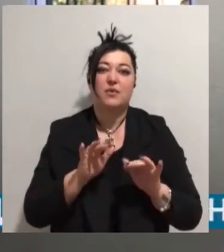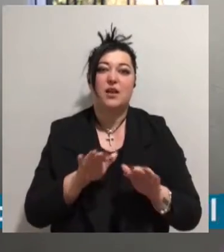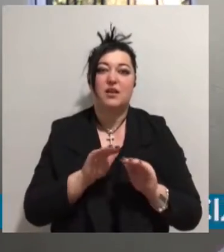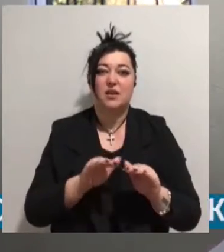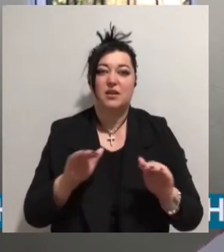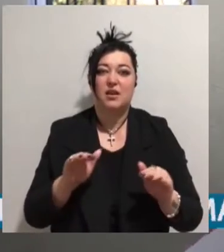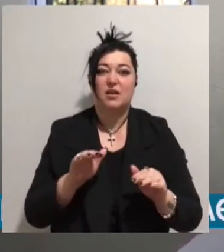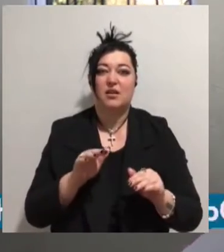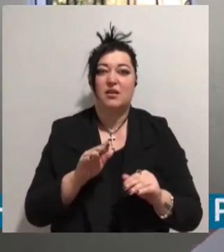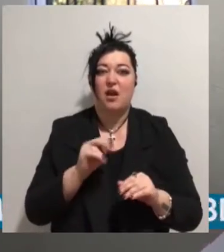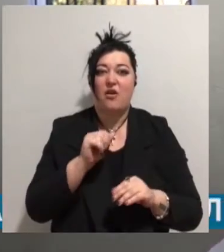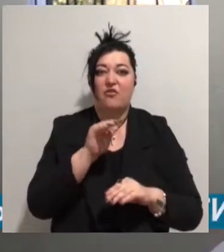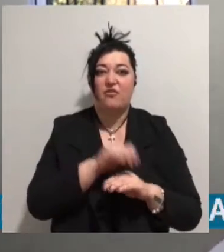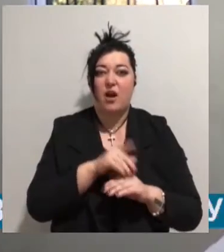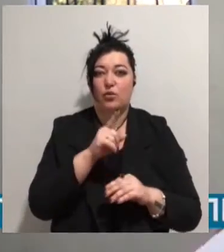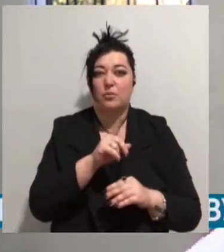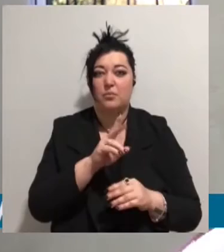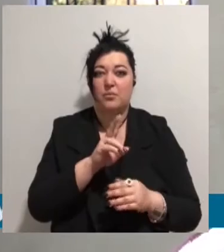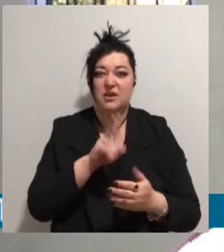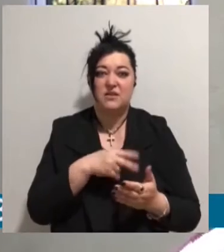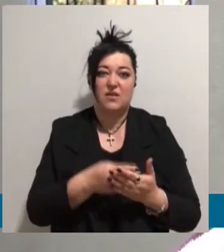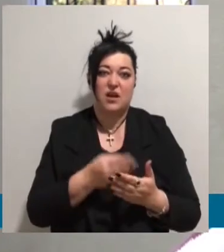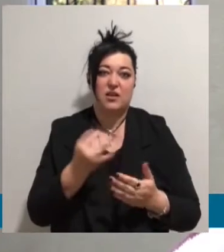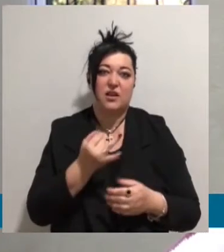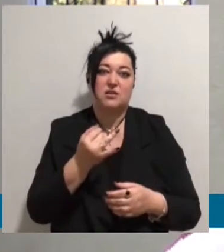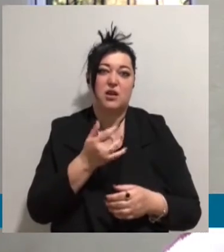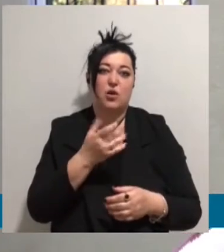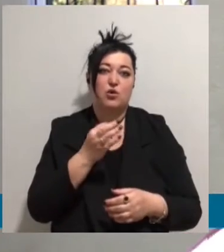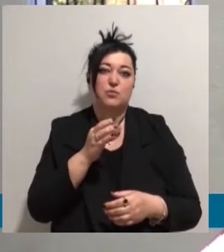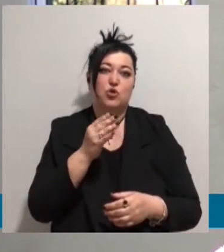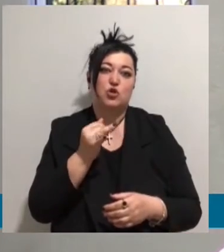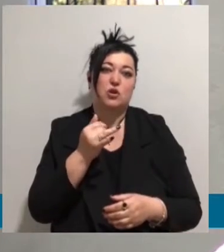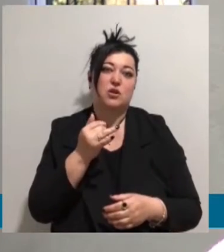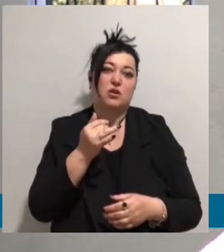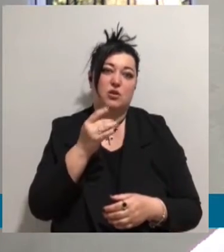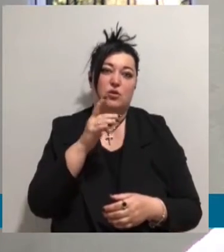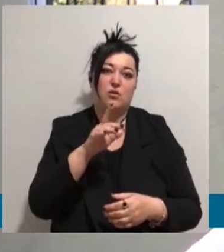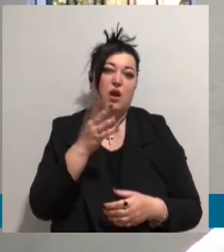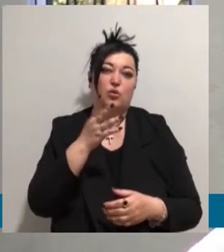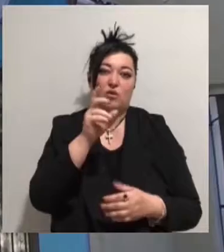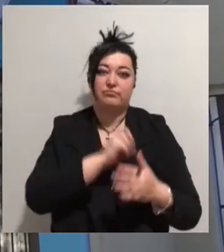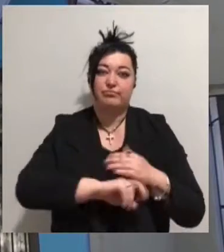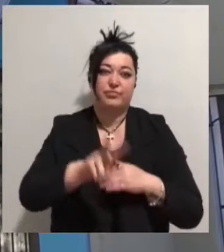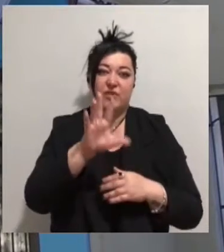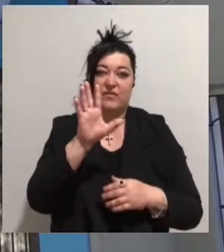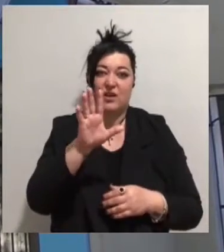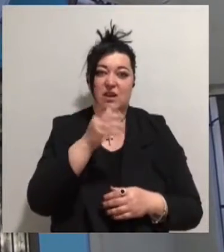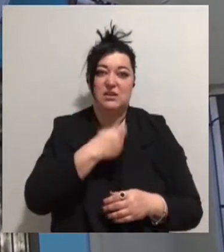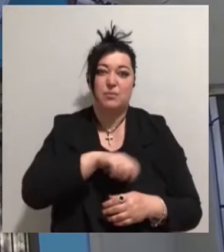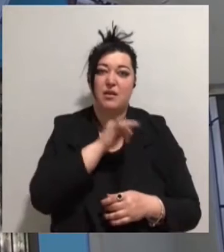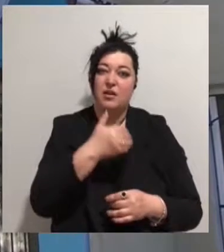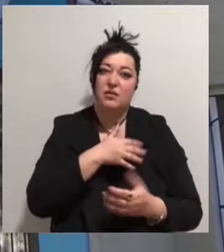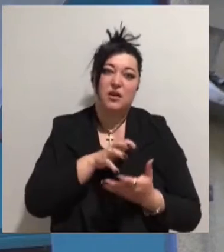-факто представляє інтерес госпожи Єгоровой, которая находится в Испанії, убежала, и всячески пытается развалить наше дело. Наступне